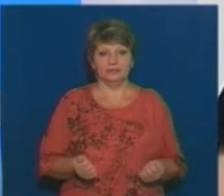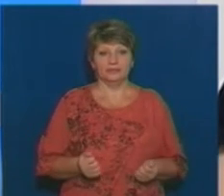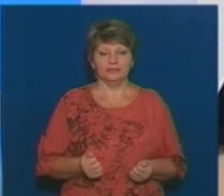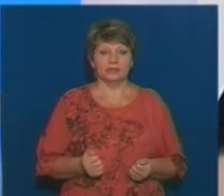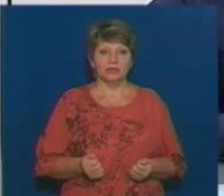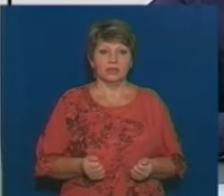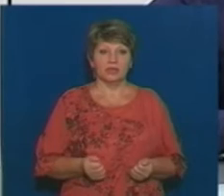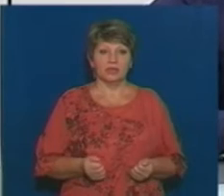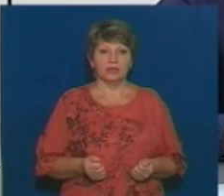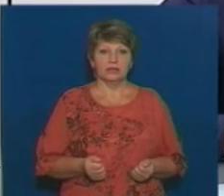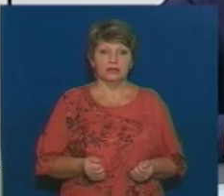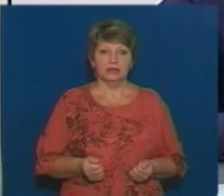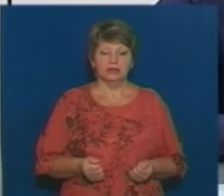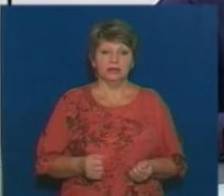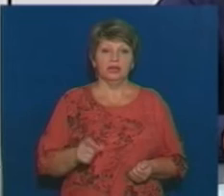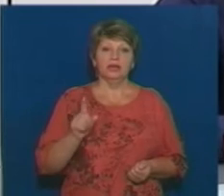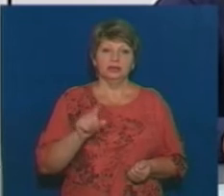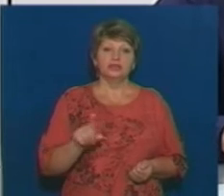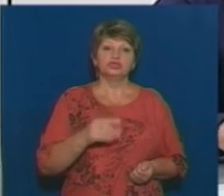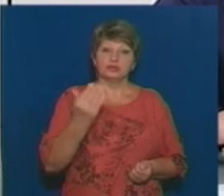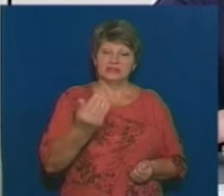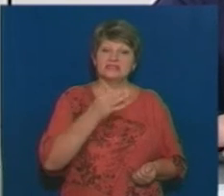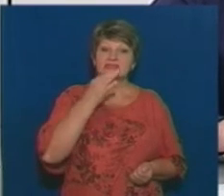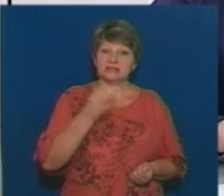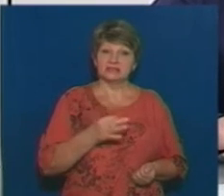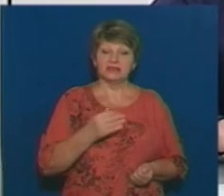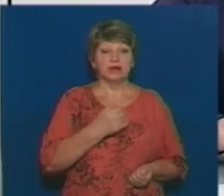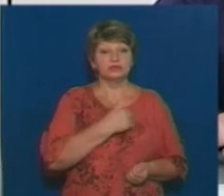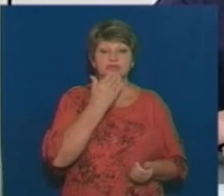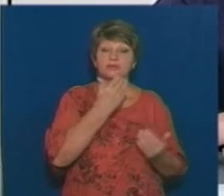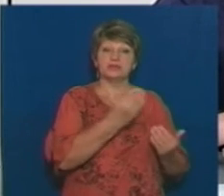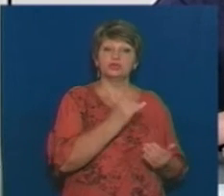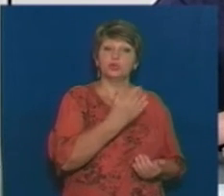Якщо все-таки продовжити, те, що ви вже сказали, і Сергія запитати,